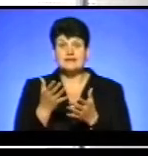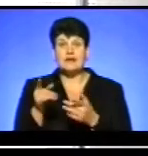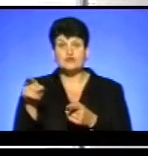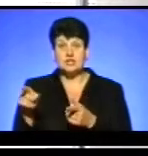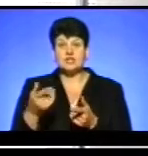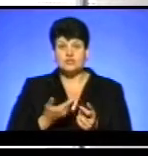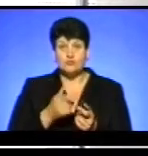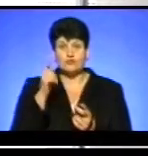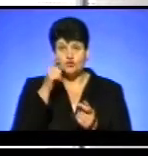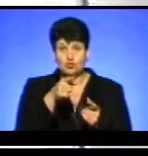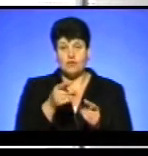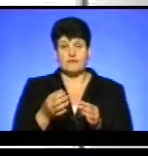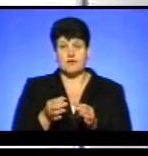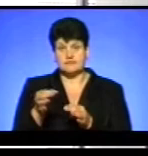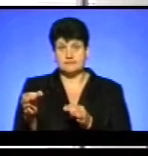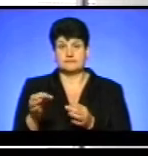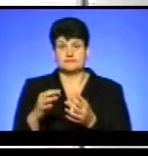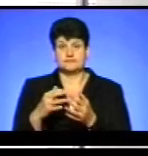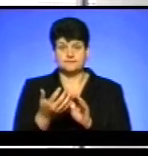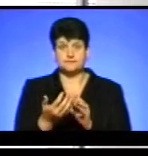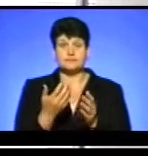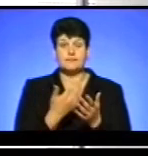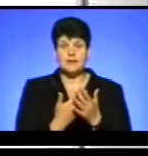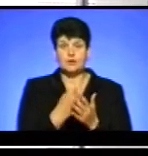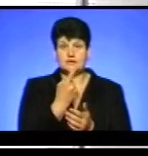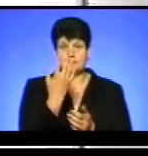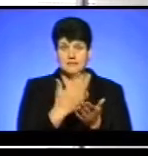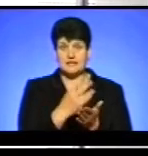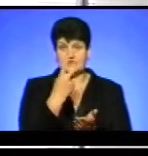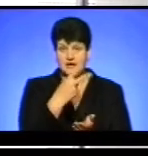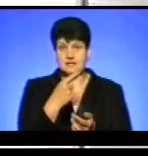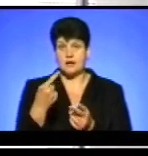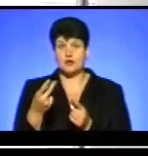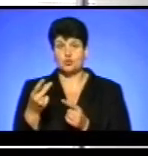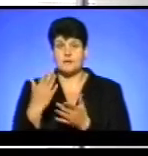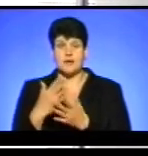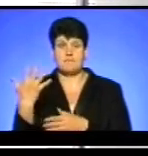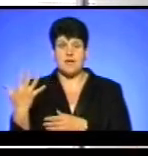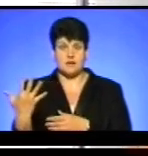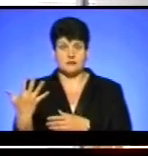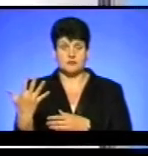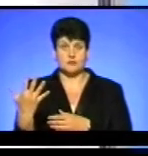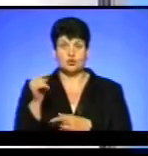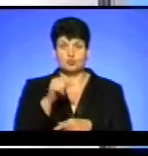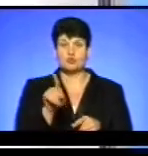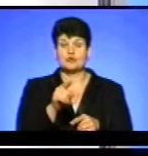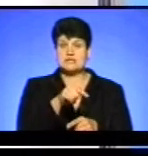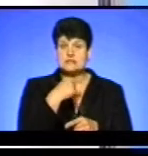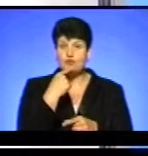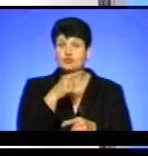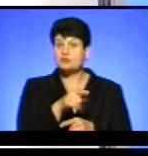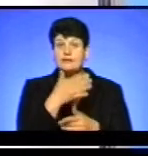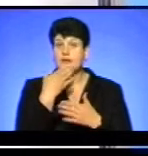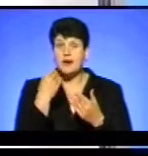Чорткові, і вони живуть в одному населеному пункті. Один має 20%, другий має 5%. А власне так, тому що ці кажуть, що в них немає